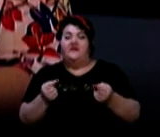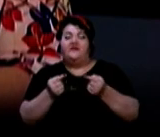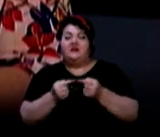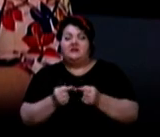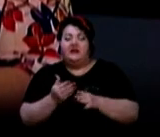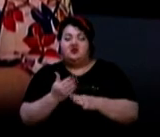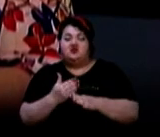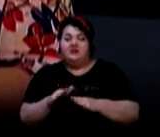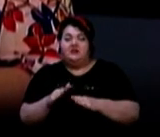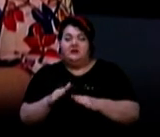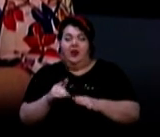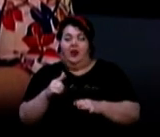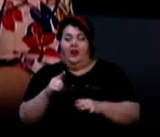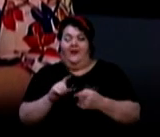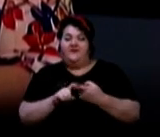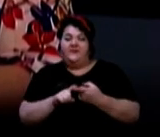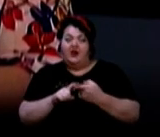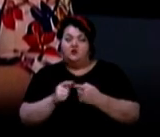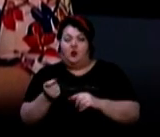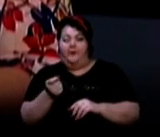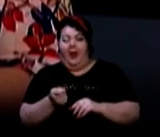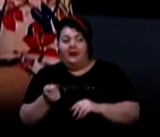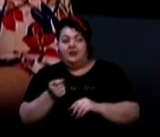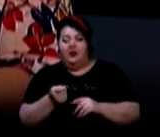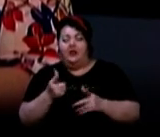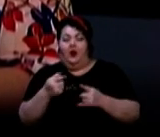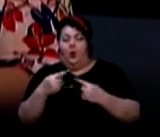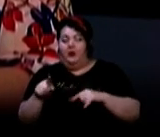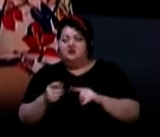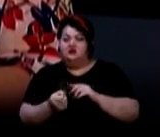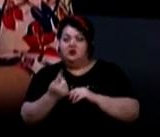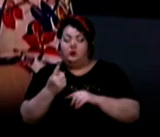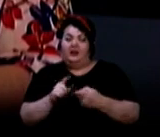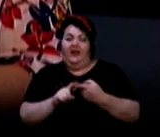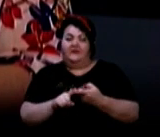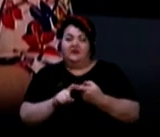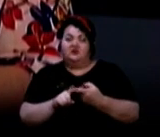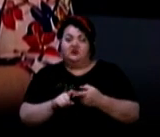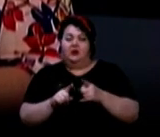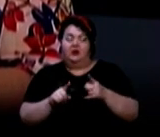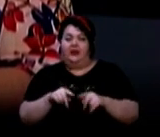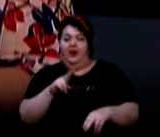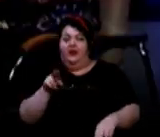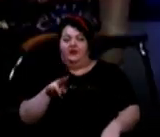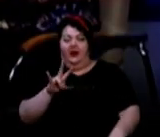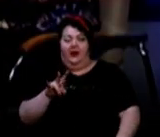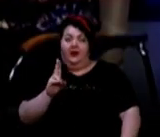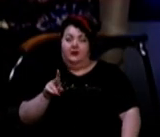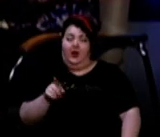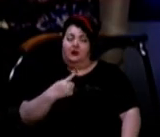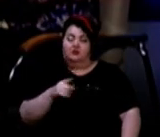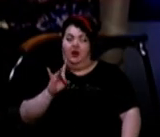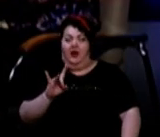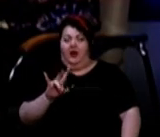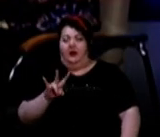частиночку геному вірусу, чи бактерії, чи якогось іншого збудника інфекційного. Тобто, це чи ДНК, чи РНК. І цей